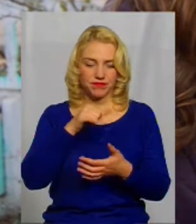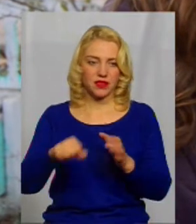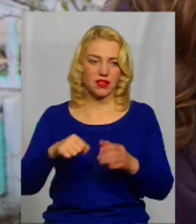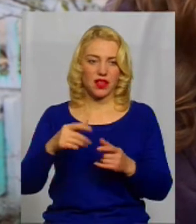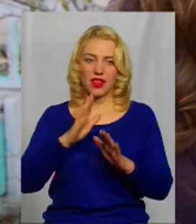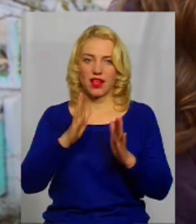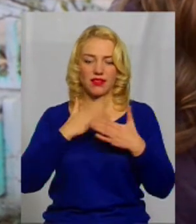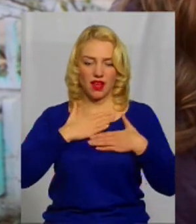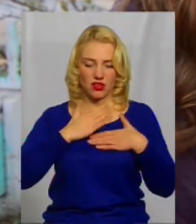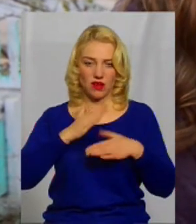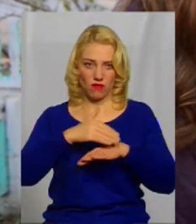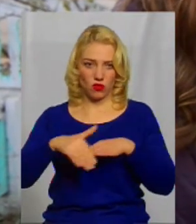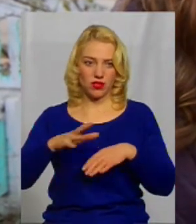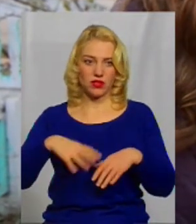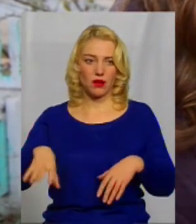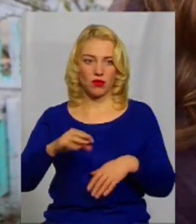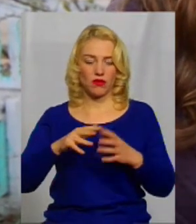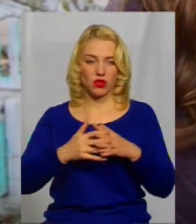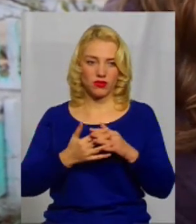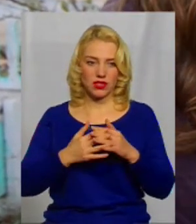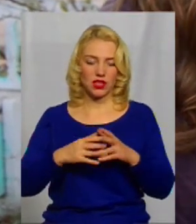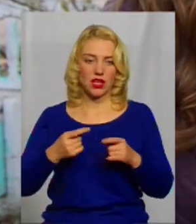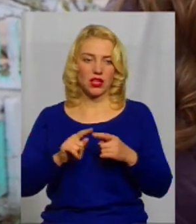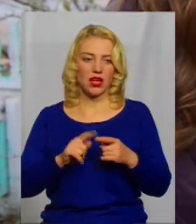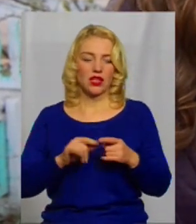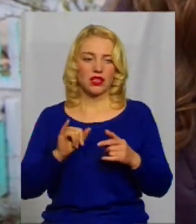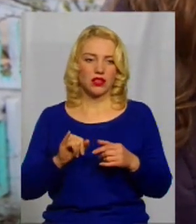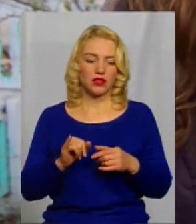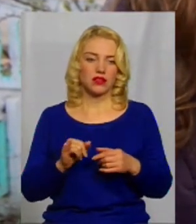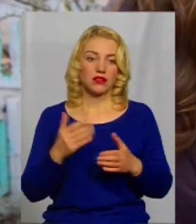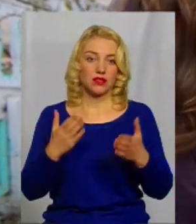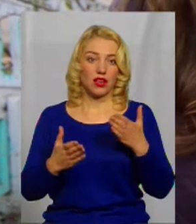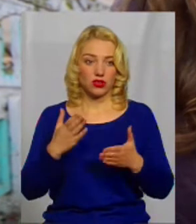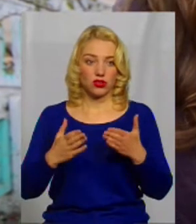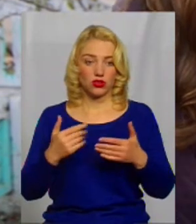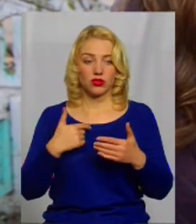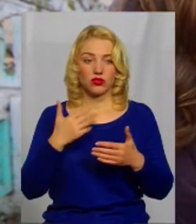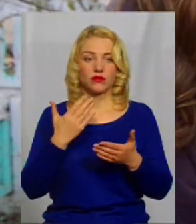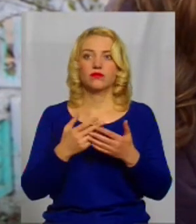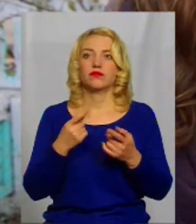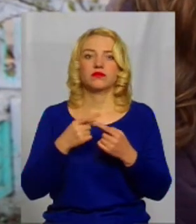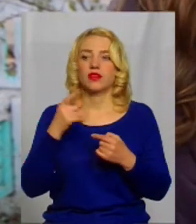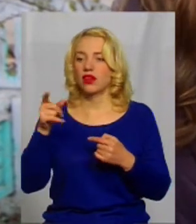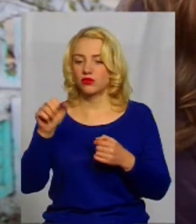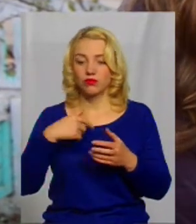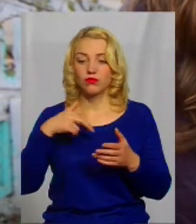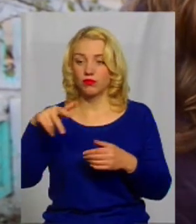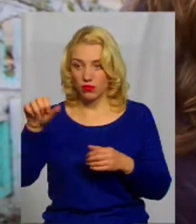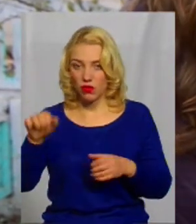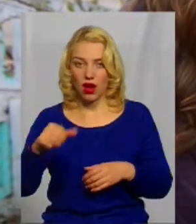всьому селі нема води в Криницях, висухають. Якщо я ще молодша можу десь далі піти по воду, то